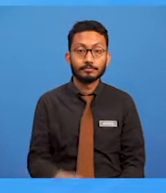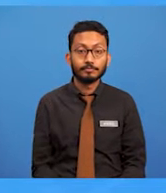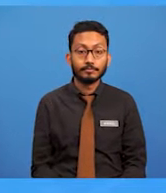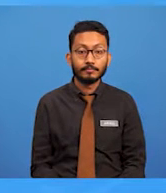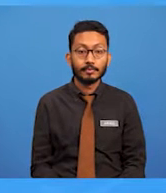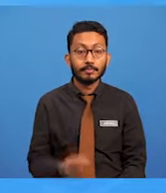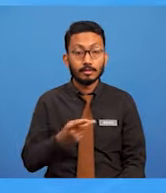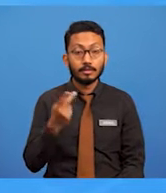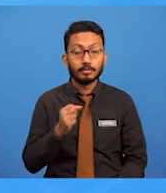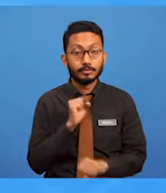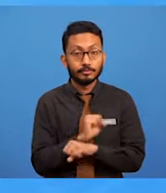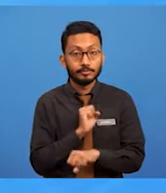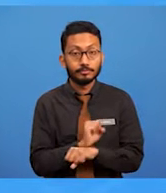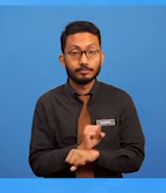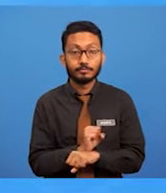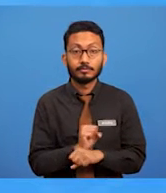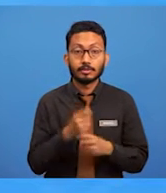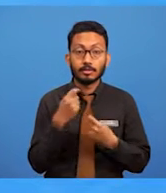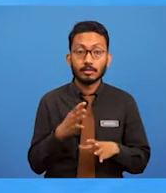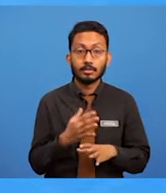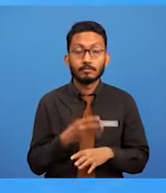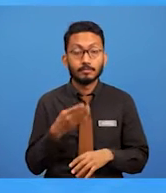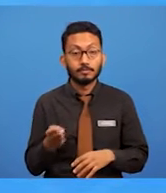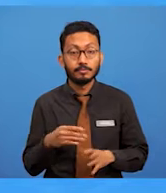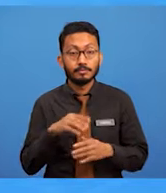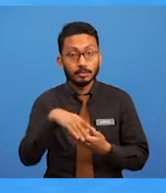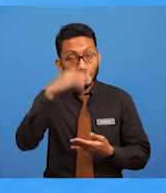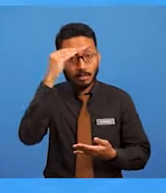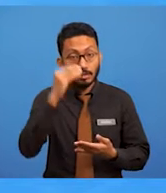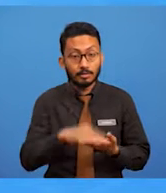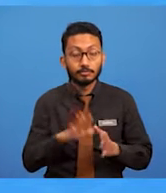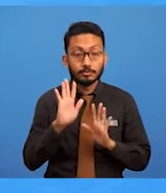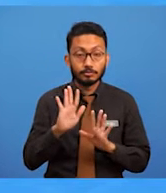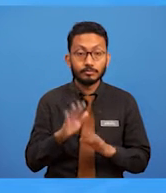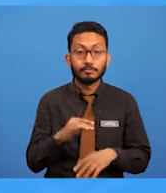pesanan kerja yang telah anda pelajari sebentar tadi.